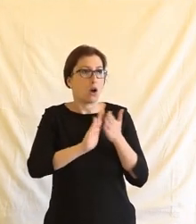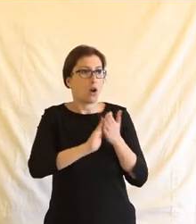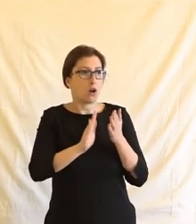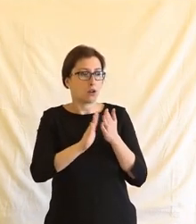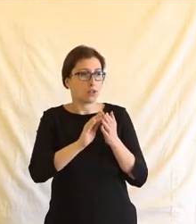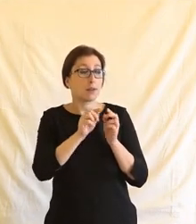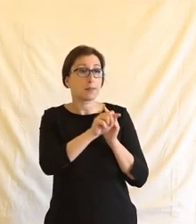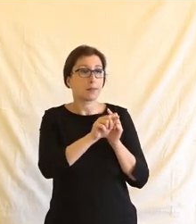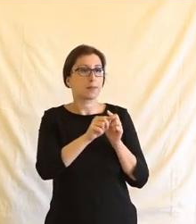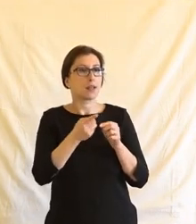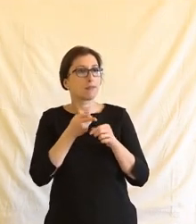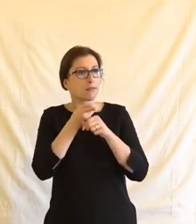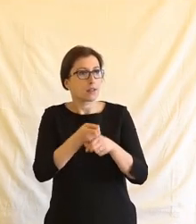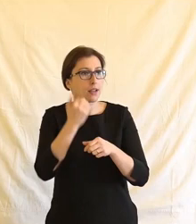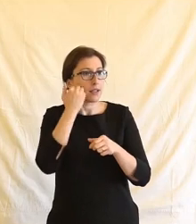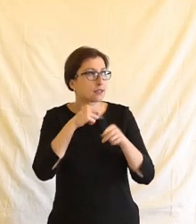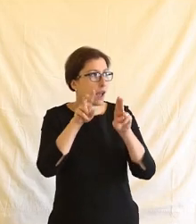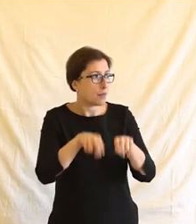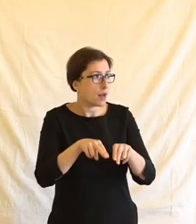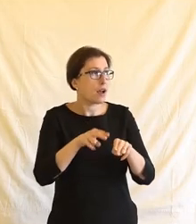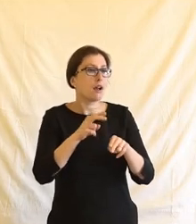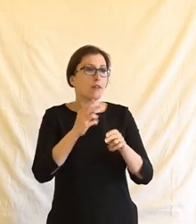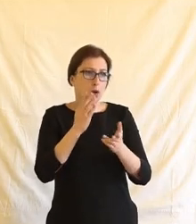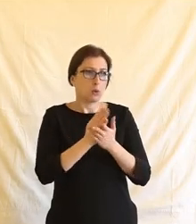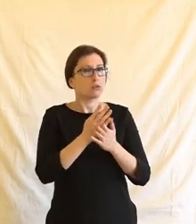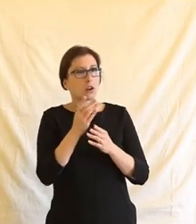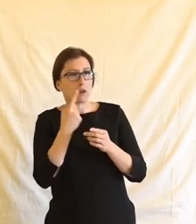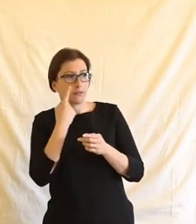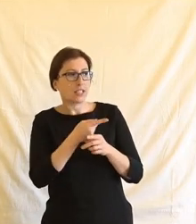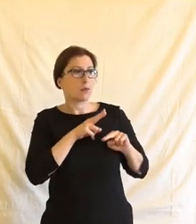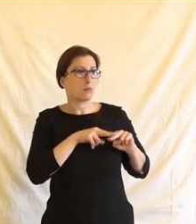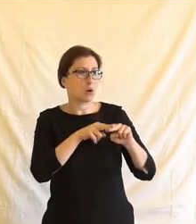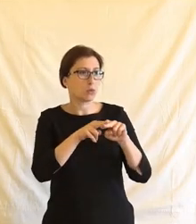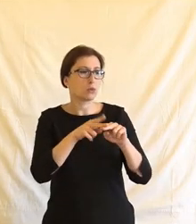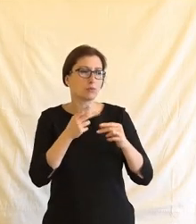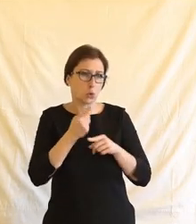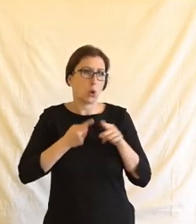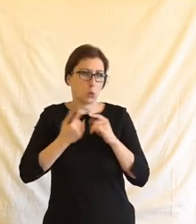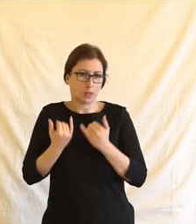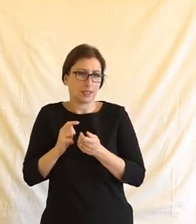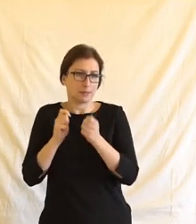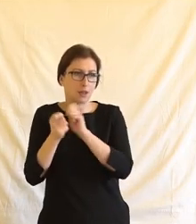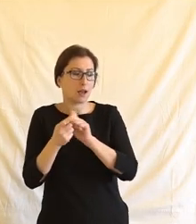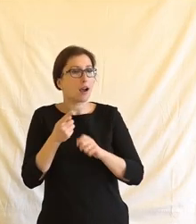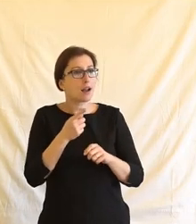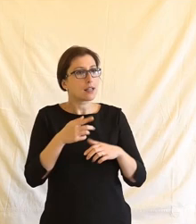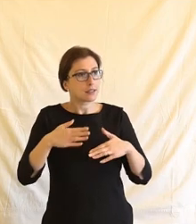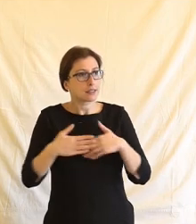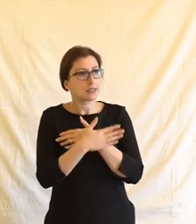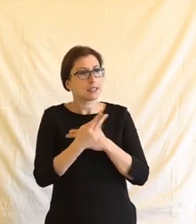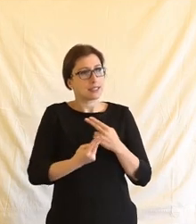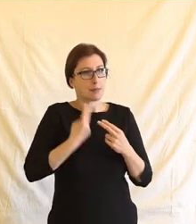třeba i dopady na lidská práva systémově. Takže myslím, že nějaké postupné změny tam jsou. Ale zdá se mi, že to je vlastně takový